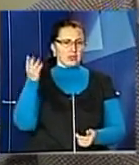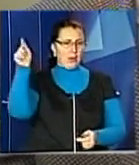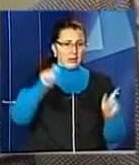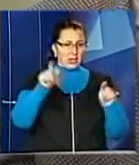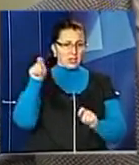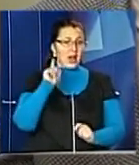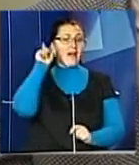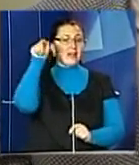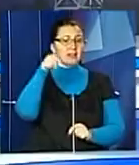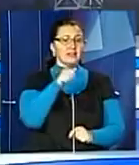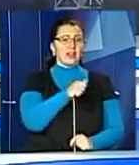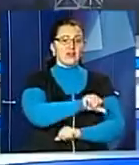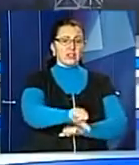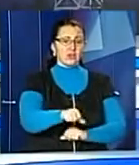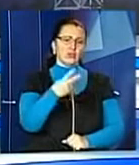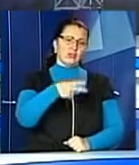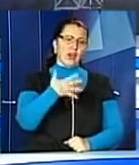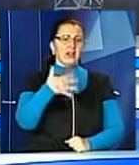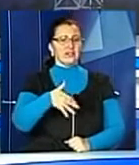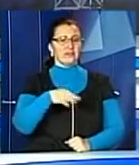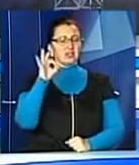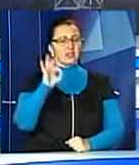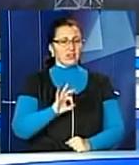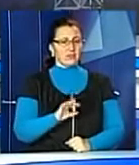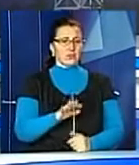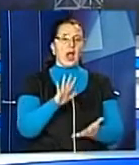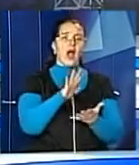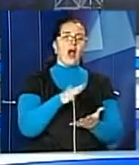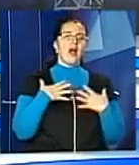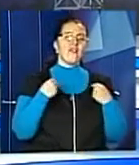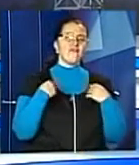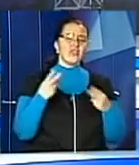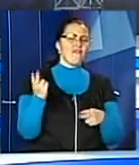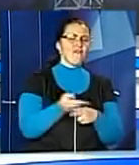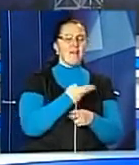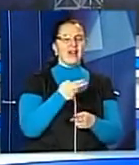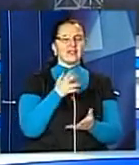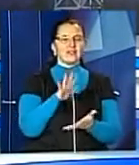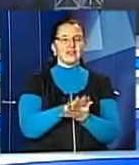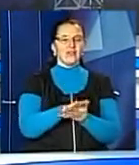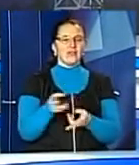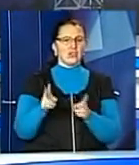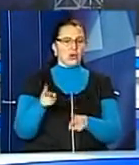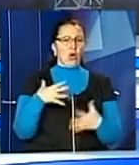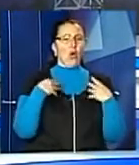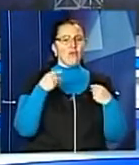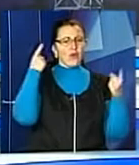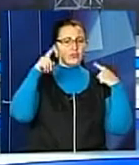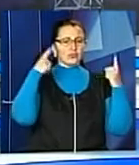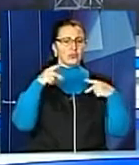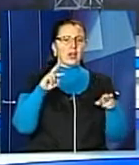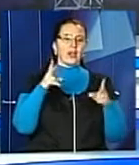20-50%. Львів без відходів. У місті розробляють стратегію поводження з твердими